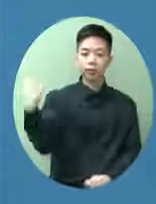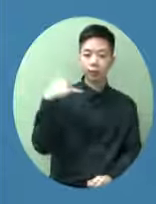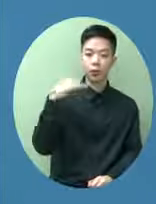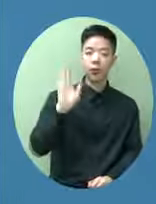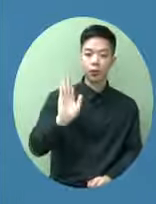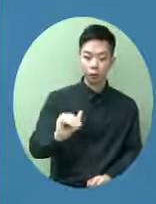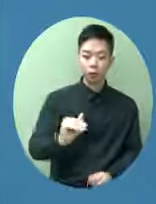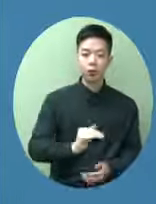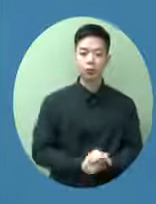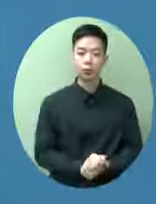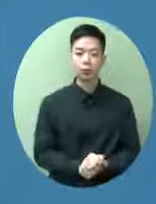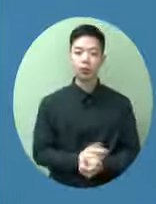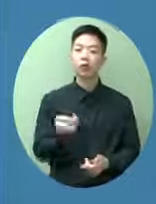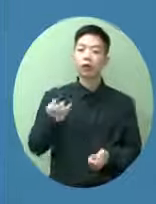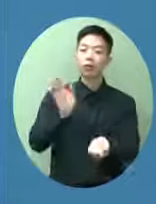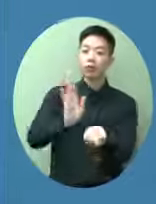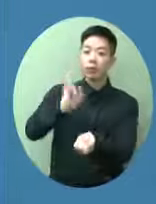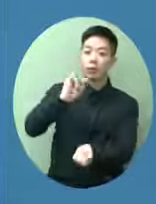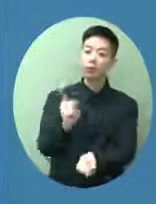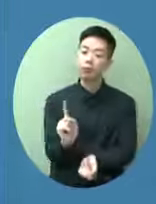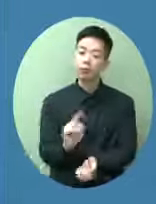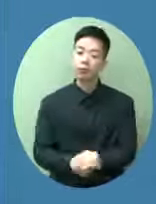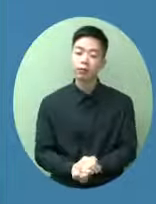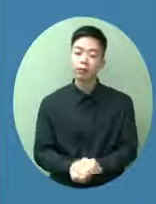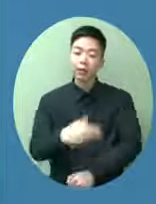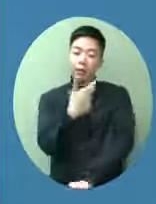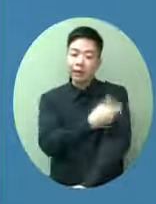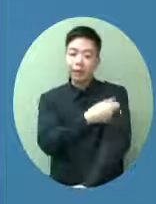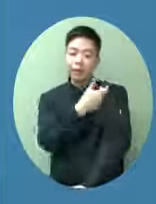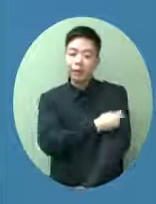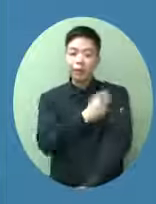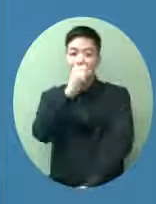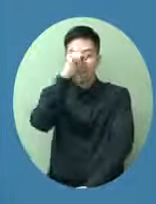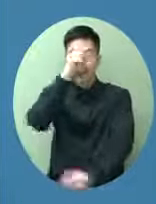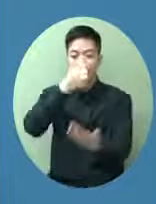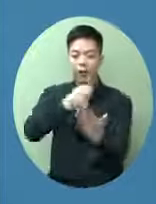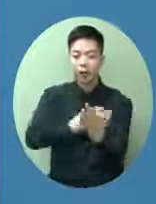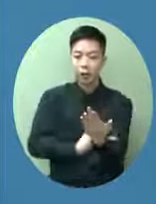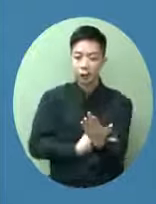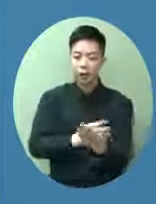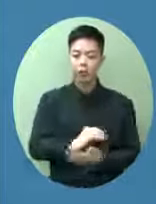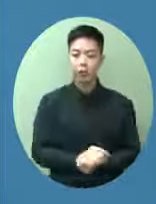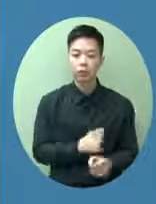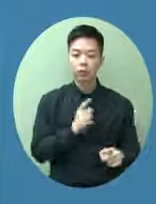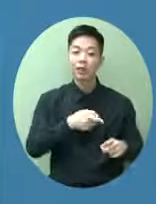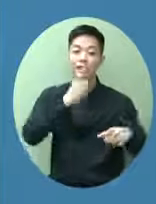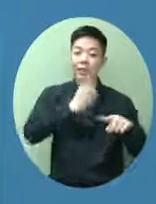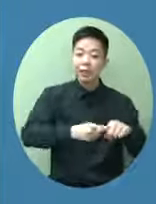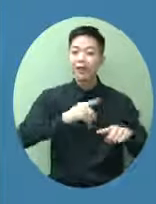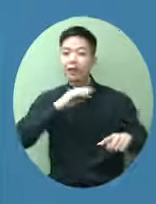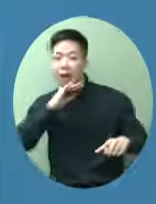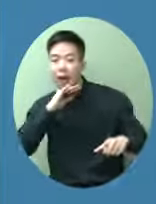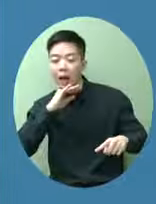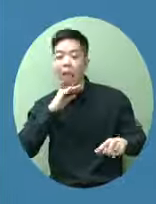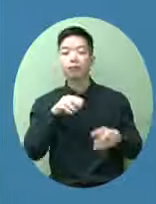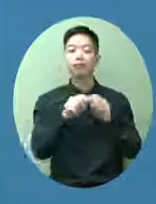於是這個引申的問題就是那個接種紀錄是否是可以被確認的問題所以